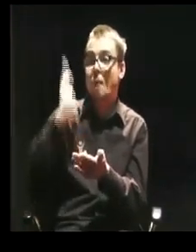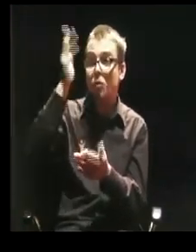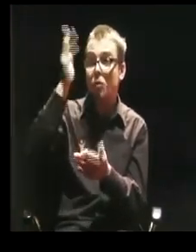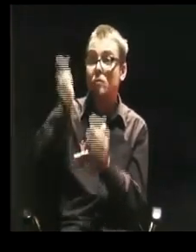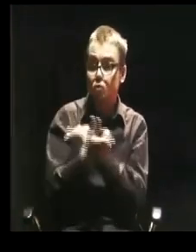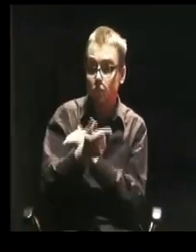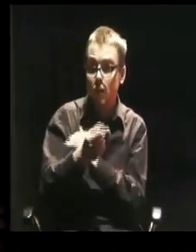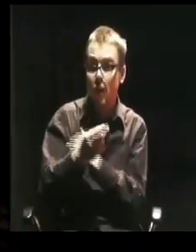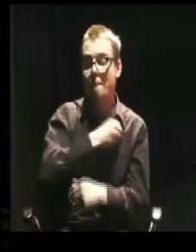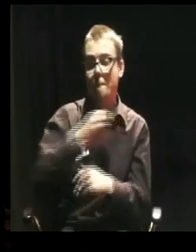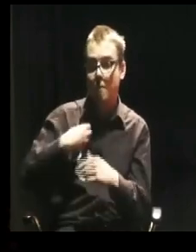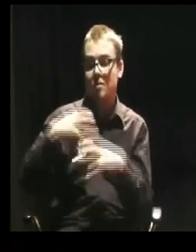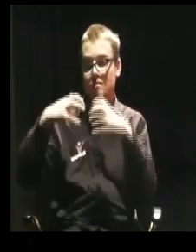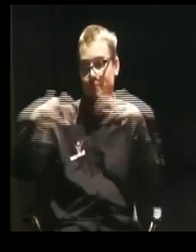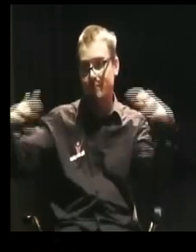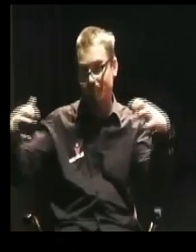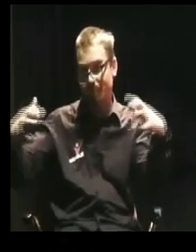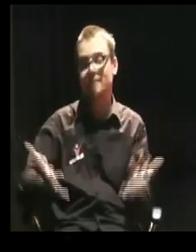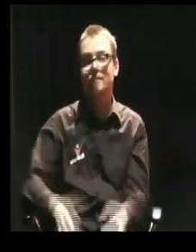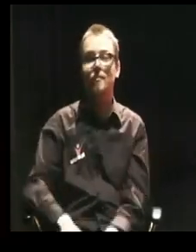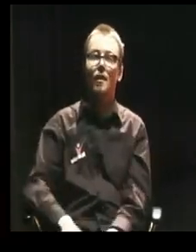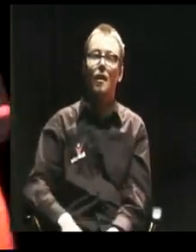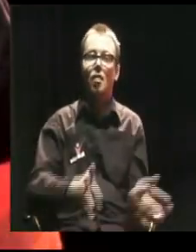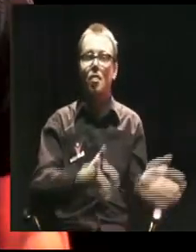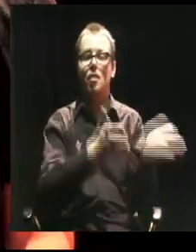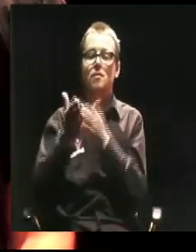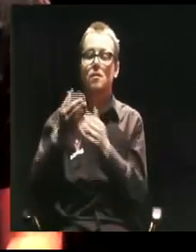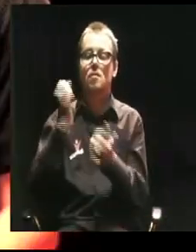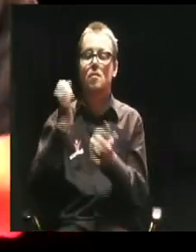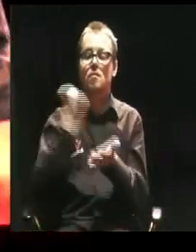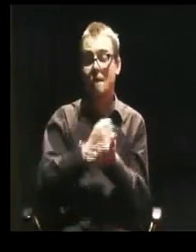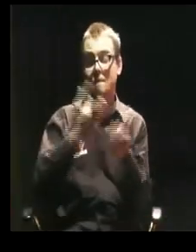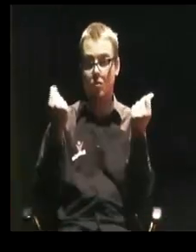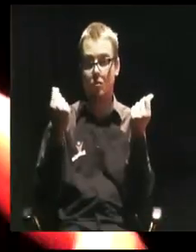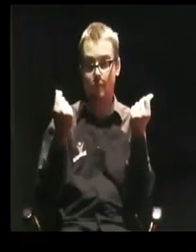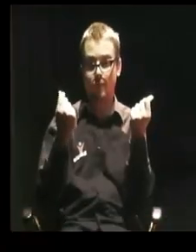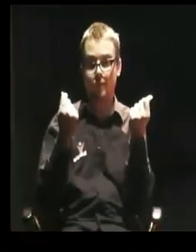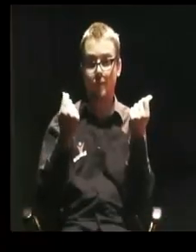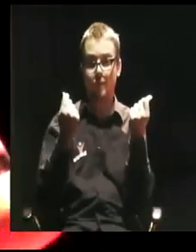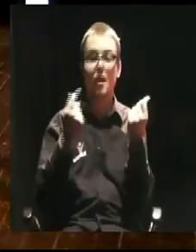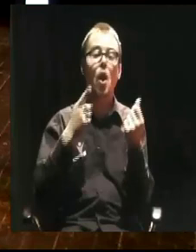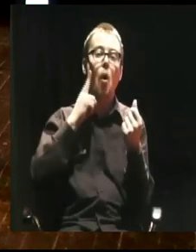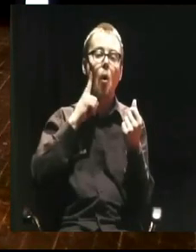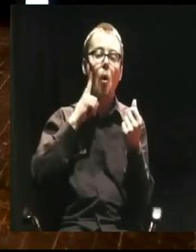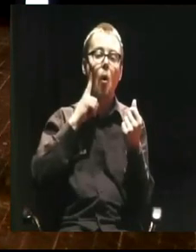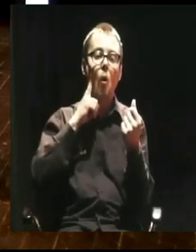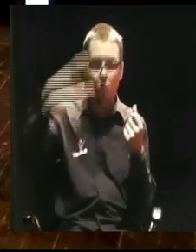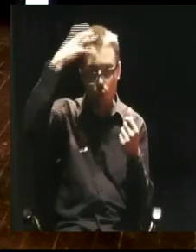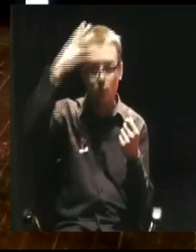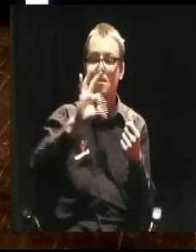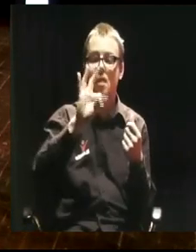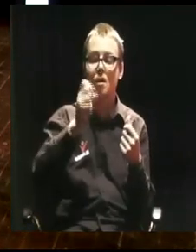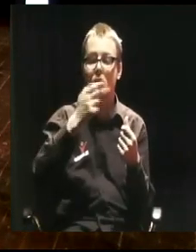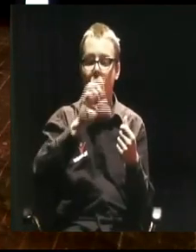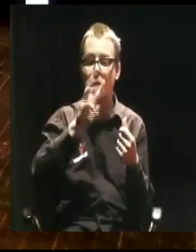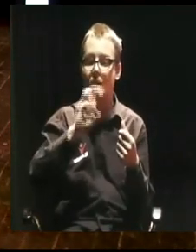Poniatowski, ten sam gość, nie miał takiego talentu do przepierniczania pieniędzy w ogromnych ilościach i to nie